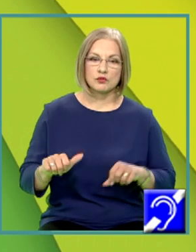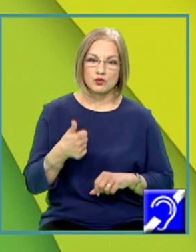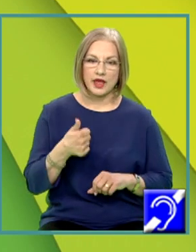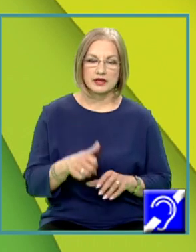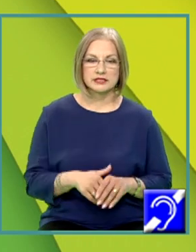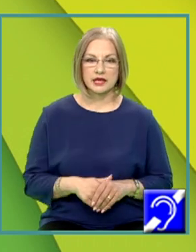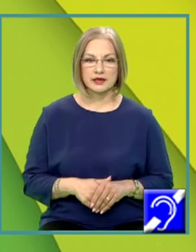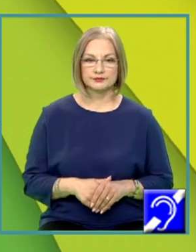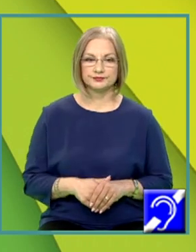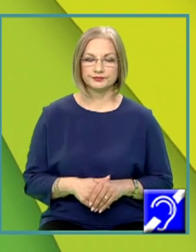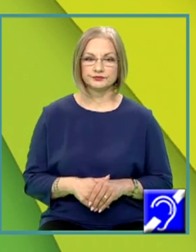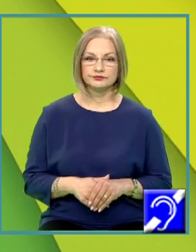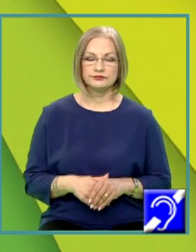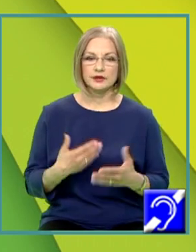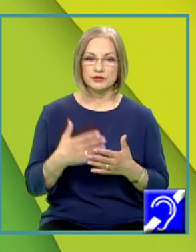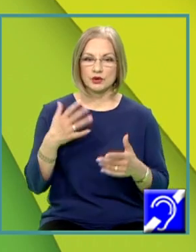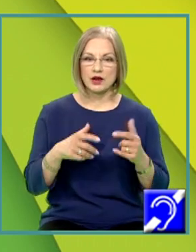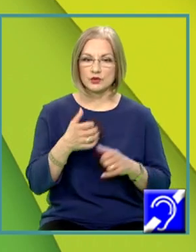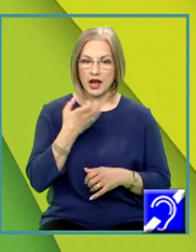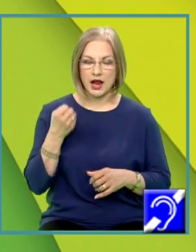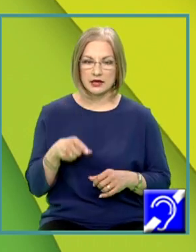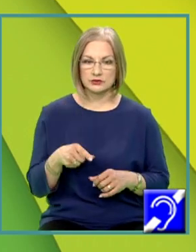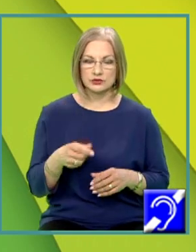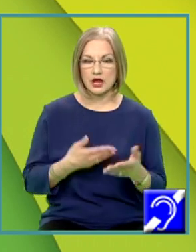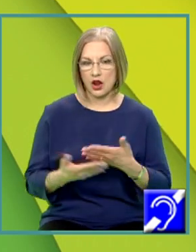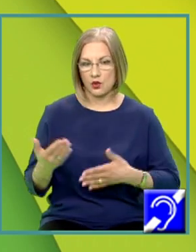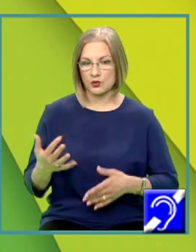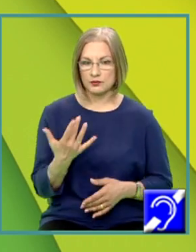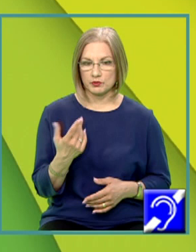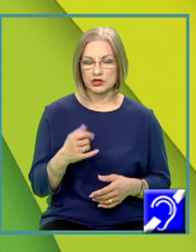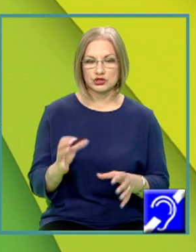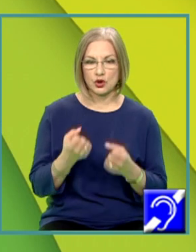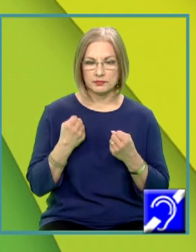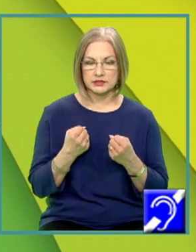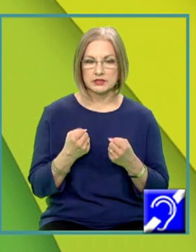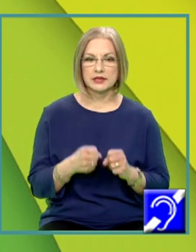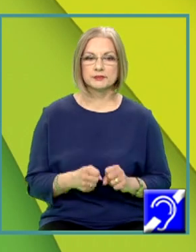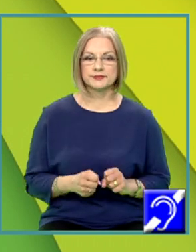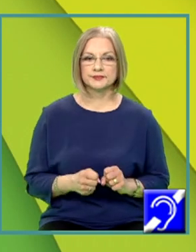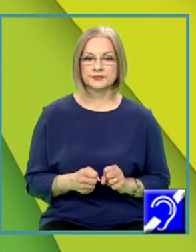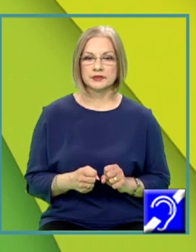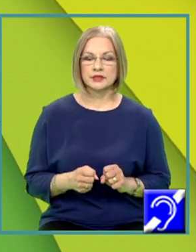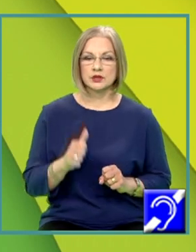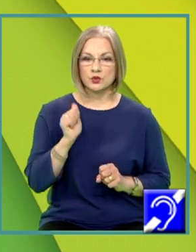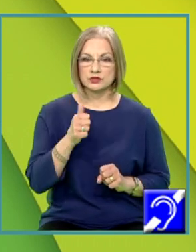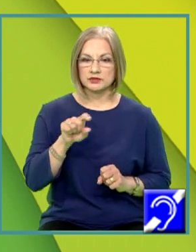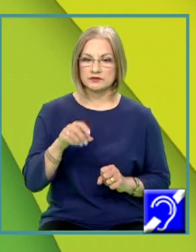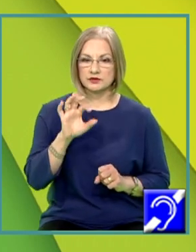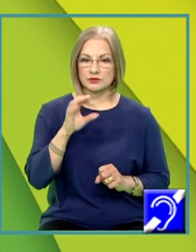de calculare a căldurii, înlocuim numeric și obținem 11